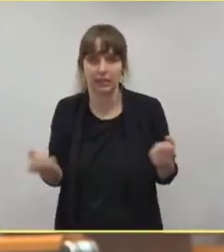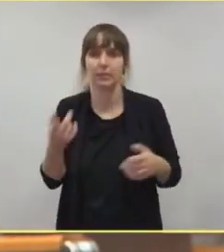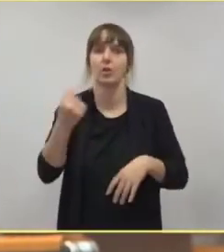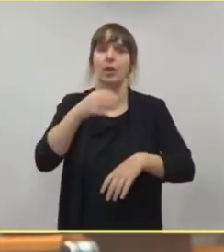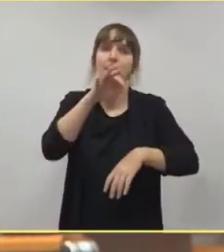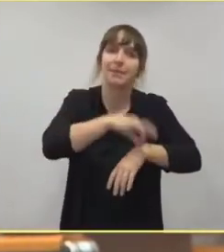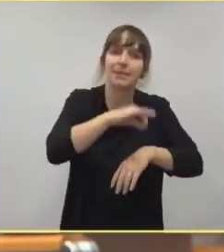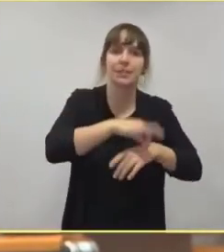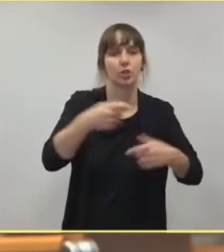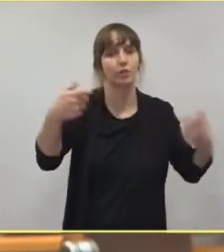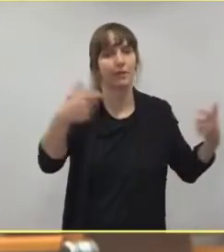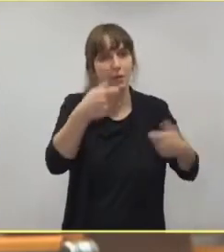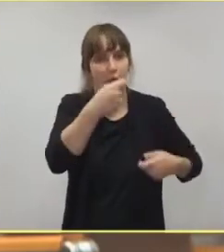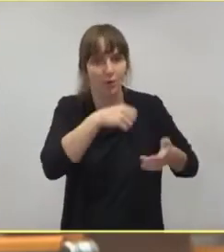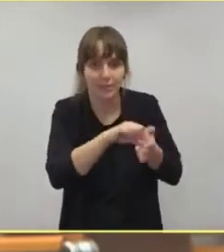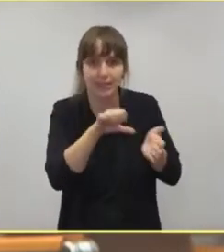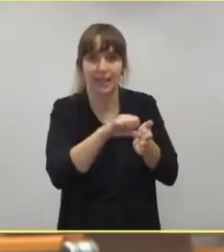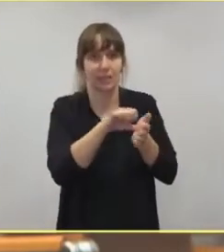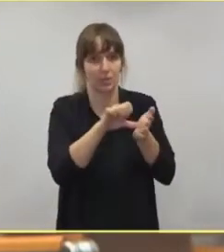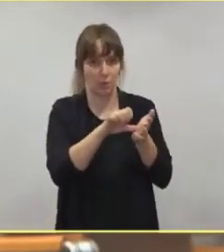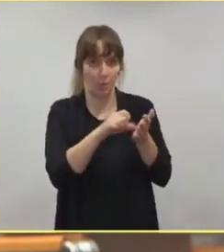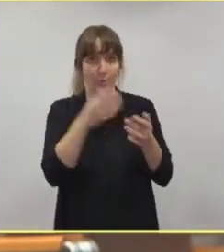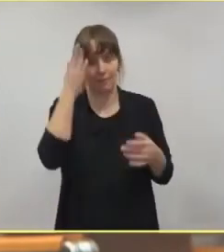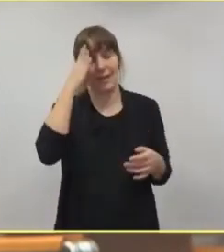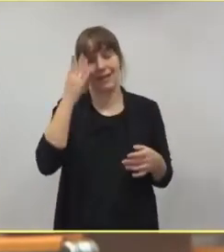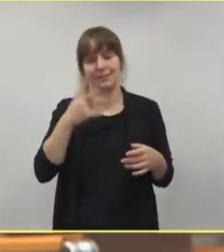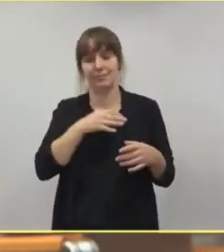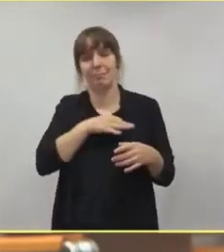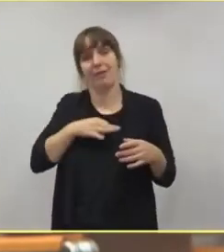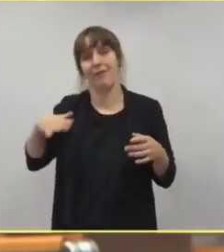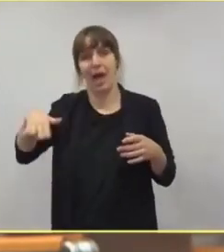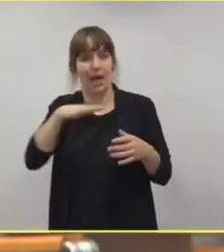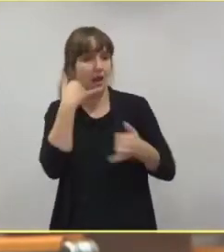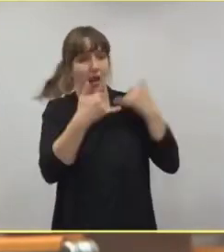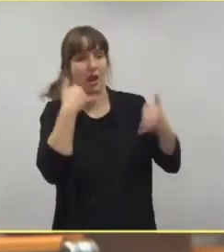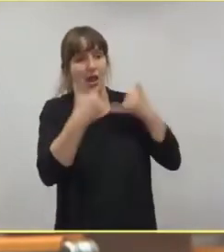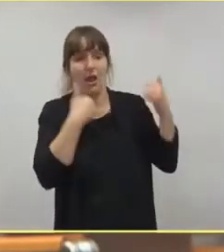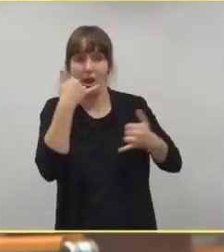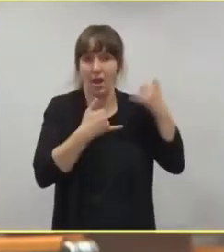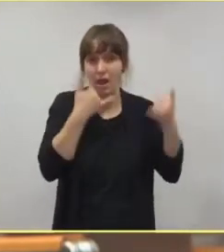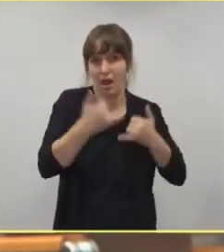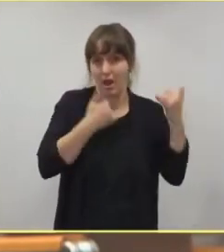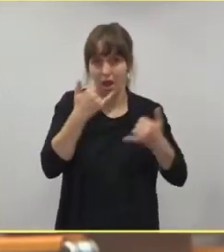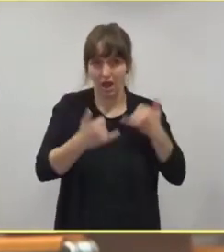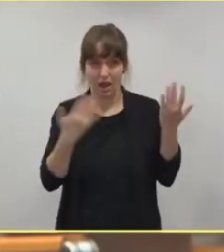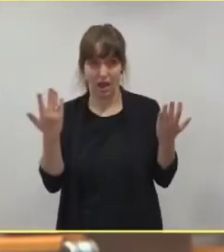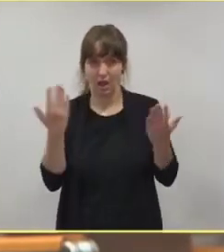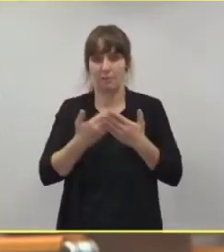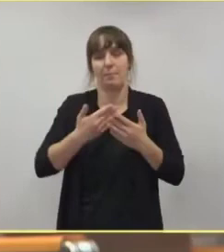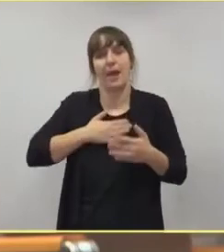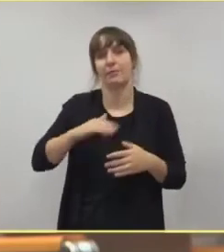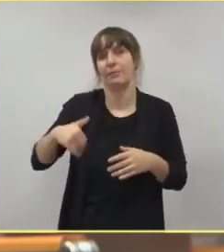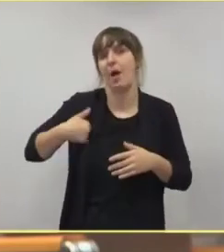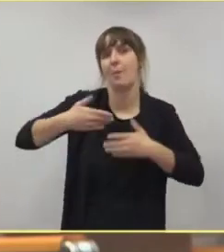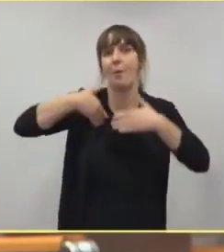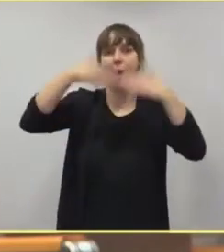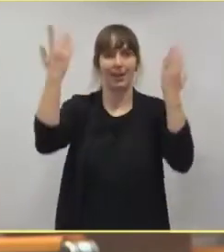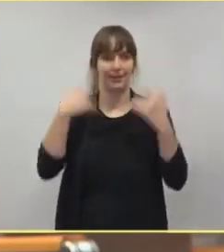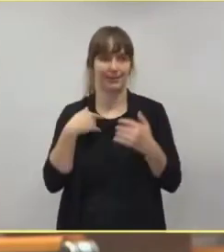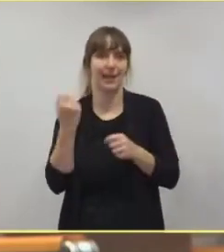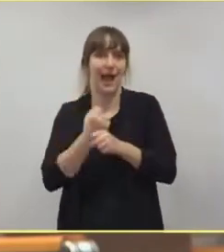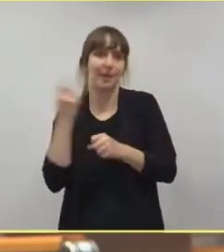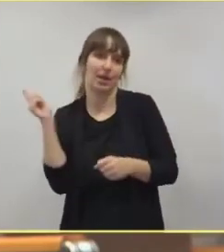Versorgungszentren laufen die Telefone heiße, ich kenne es aus privatem Umfeld, wenn man eine Frau morgens zur Arbeit kommt, sind 400 Anrufe auf dem Anrufbeantworter darauf.